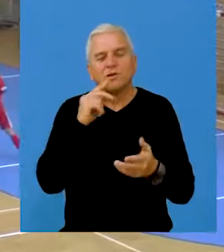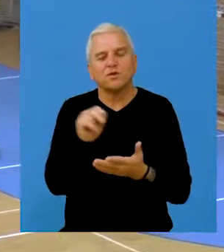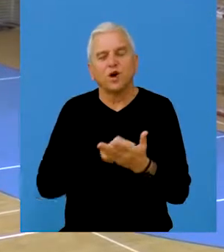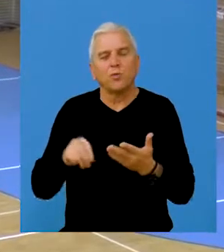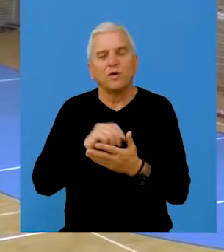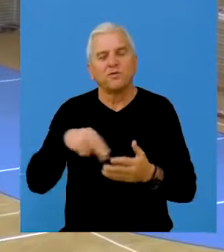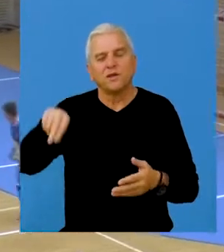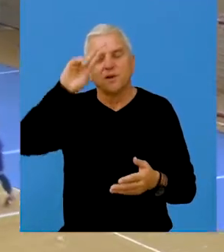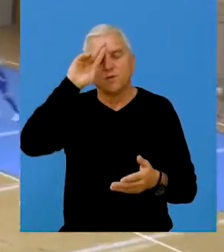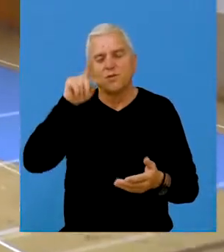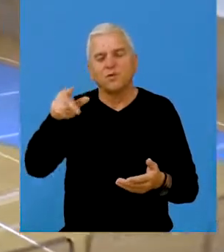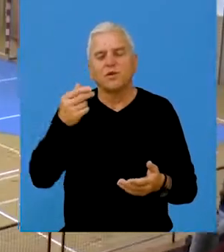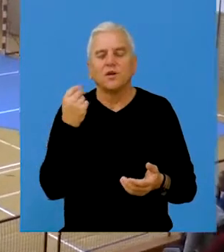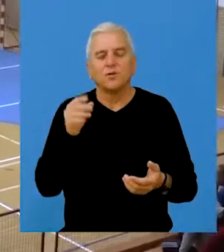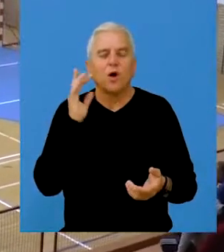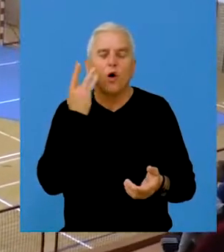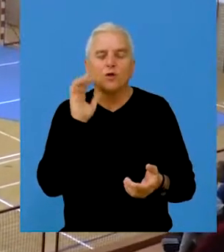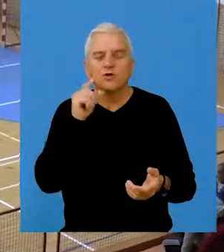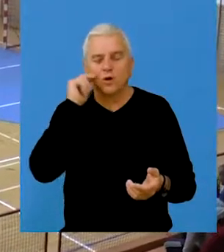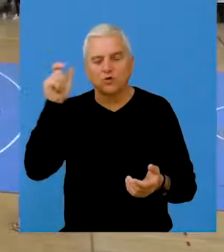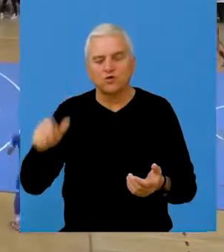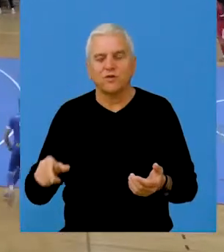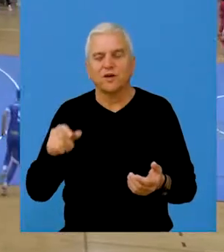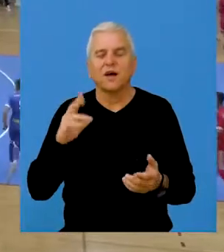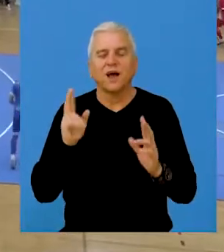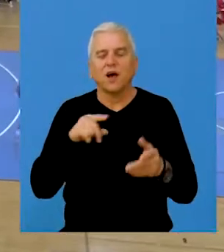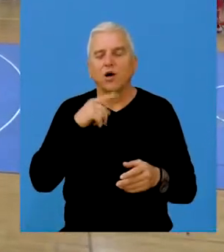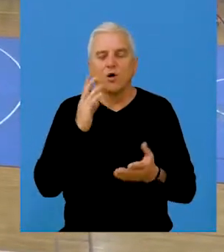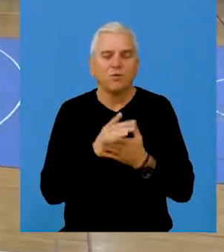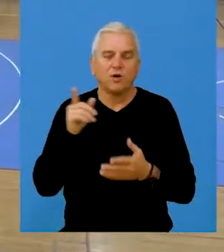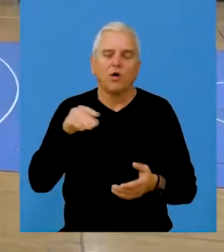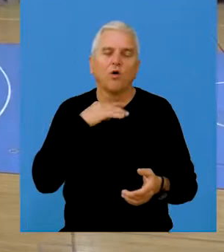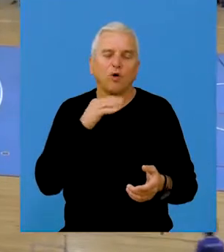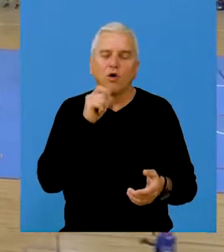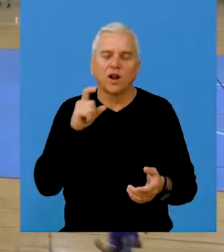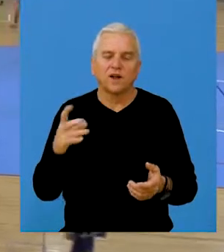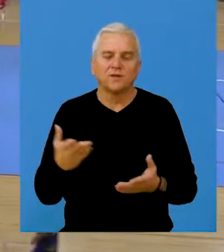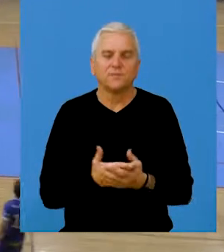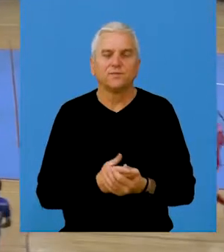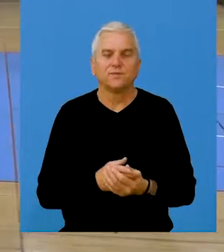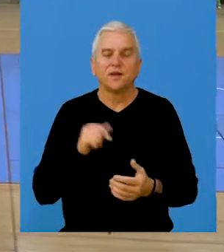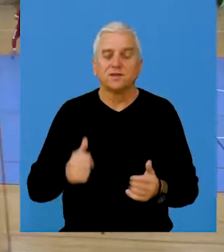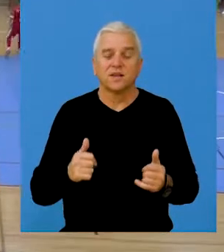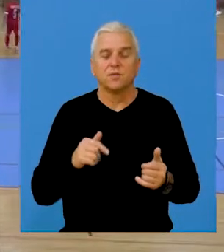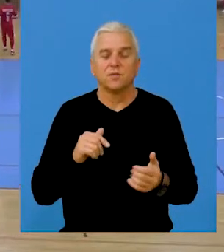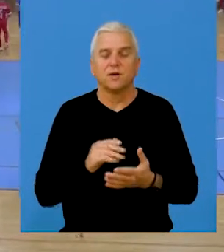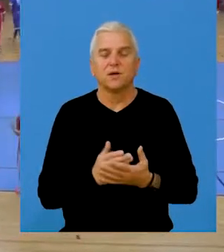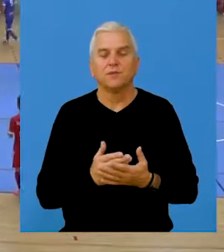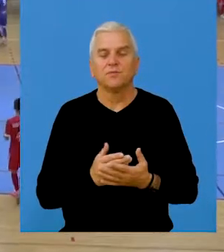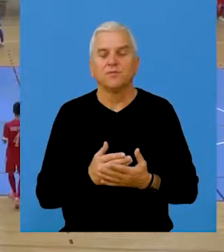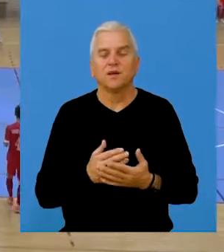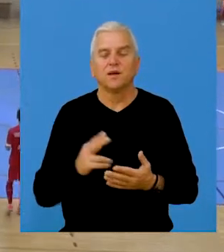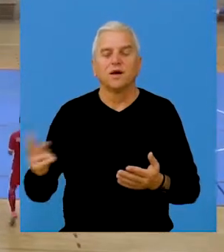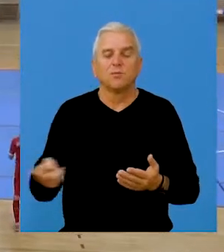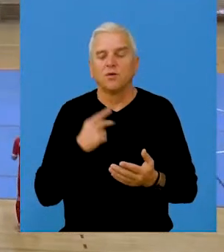obeležavamo osjećanje nejednog izvrednog čovjeka kao što je bio Goranstvo i Sadljeć Goga. Ja bi ovom prilikom